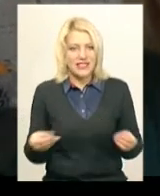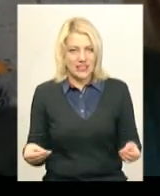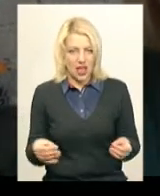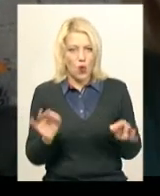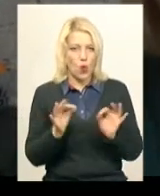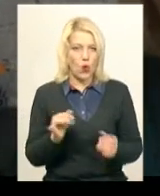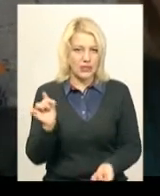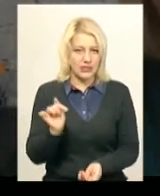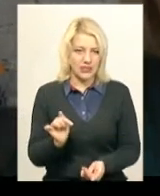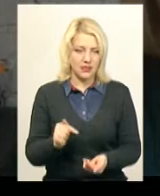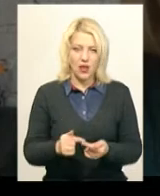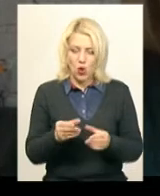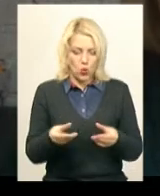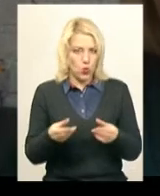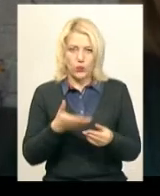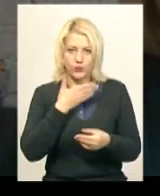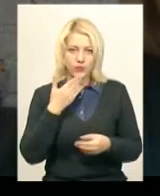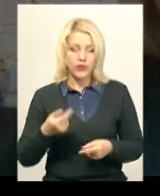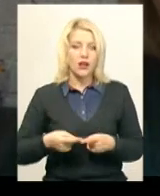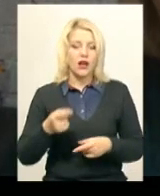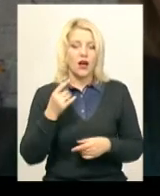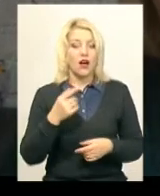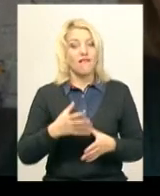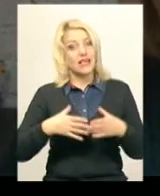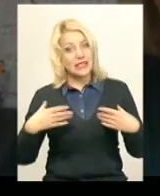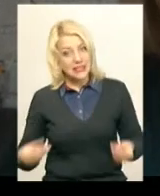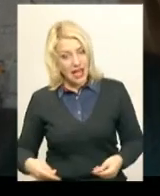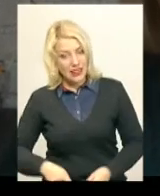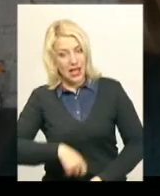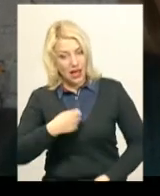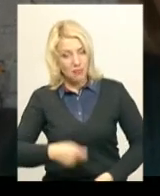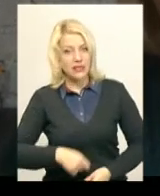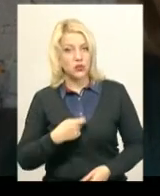осінній, не дуже товстий. Потім один весняний комбінезончик,